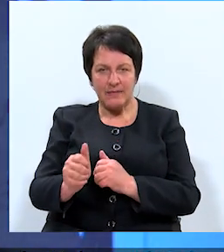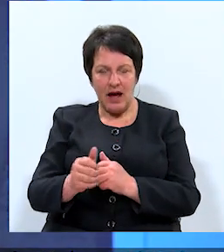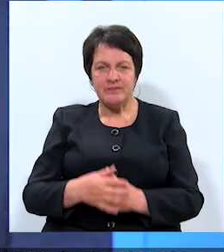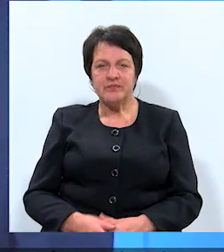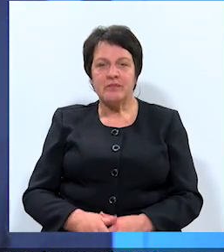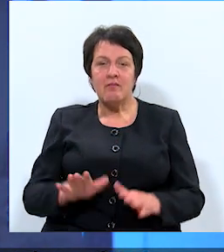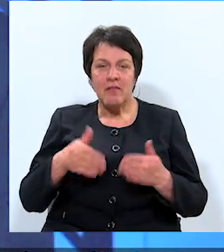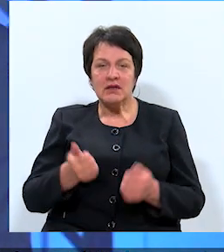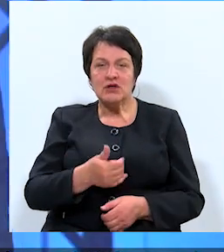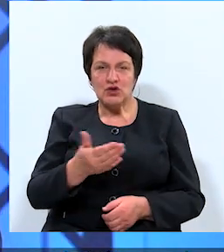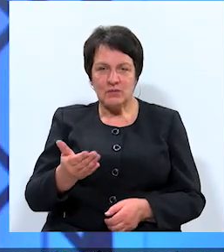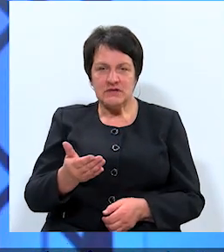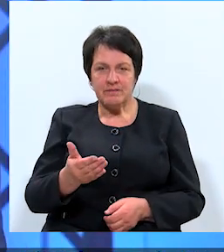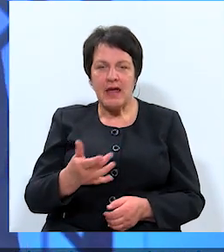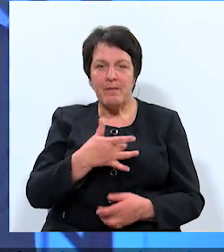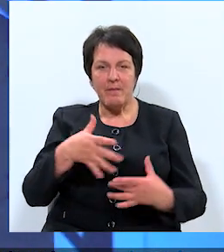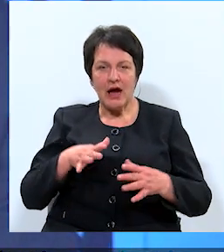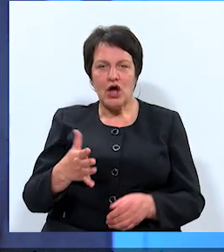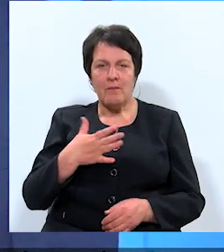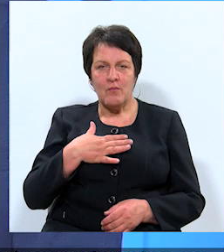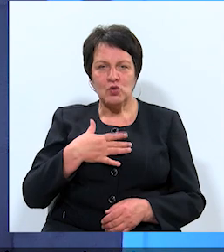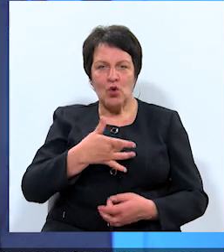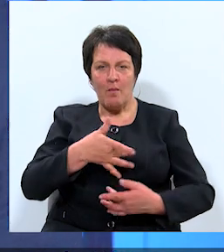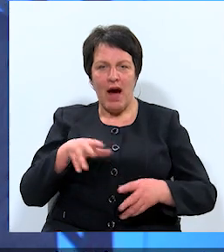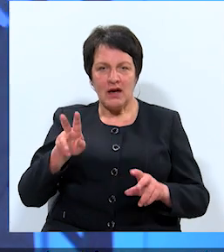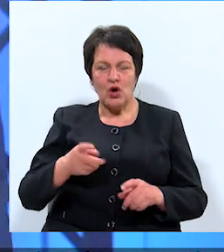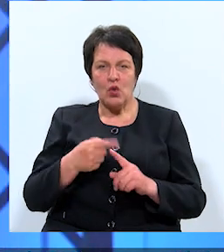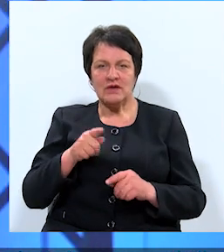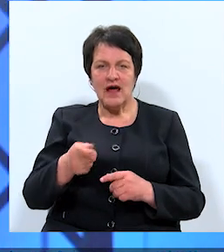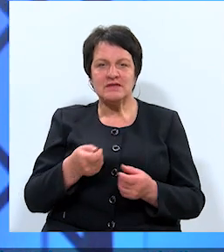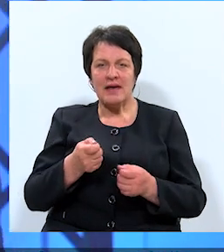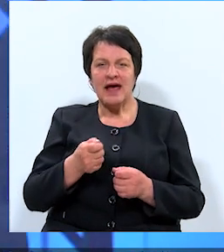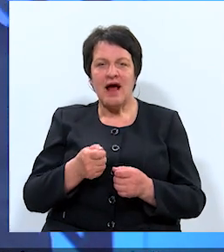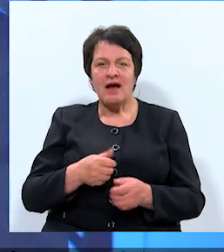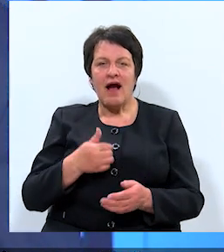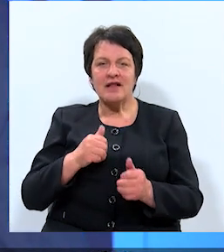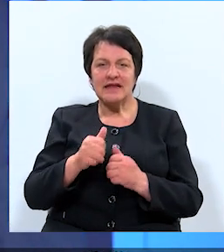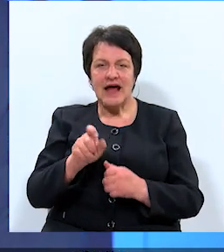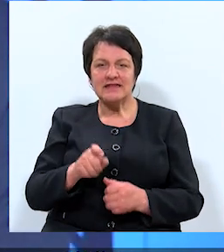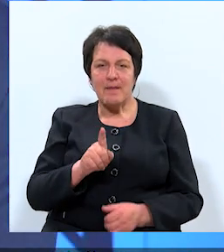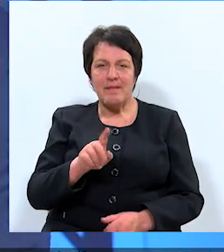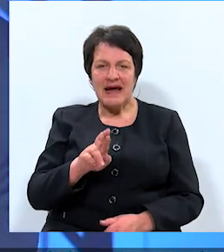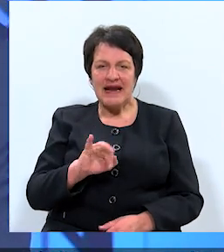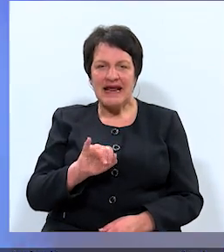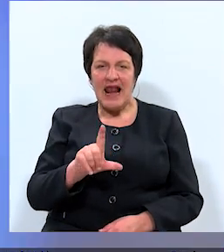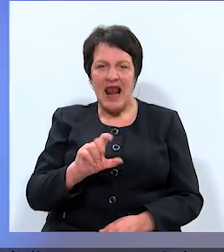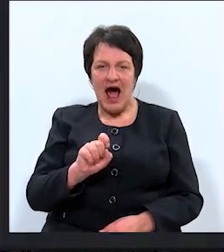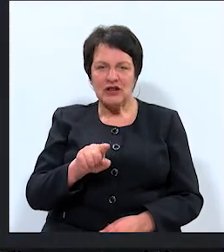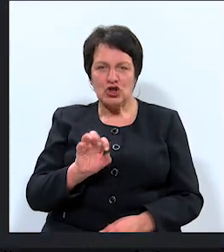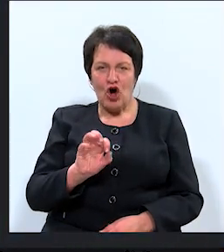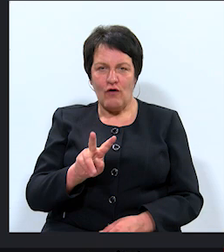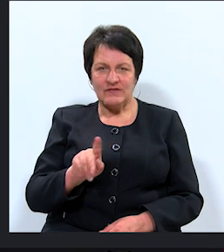Paldies jums! Partija mūsu partija un tās mēr kandidāts Igors Prelātovs. Kāds ir jūsu solījums?